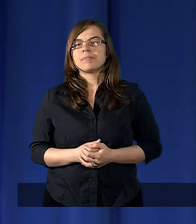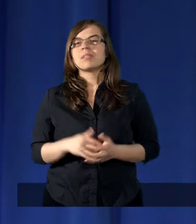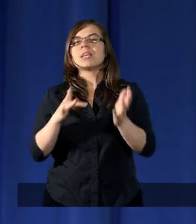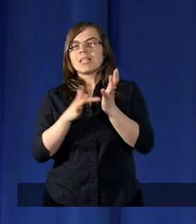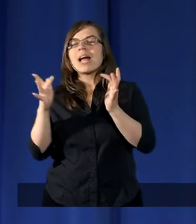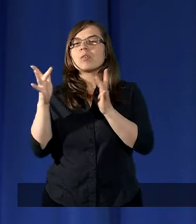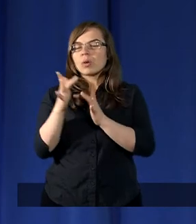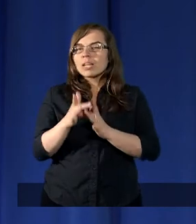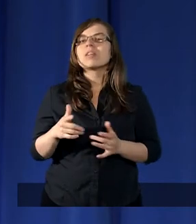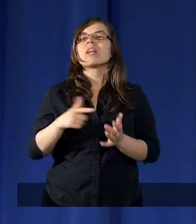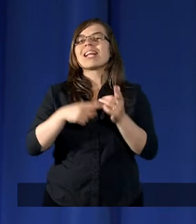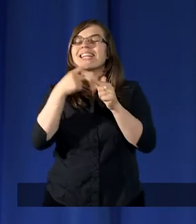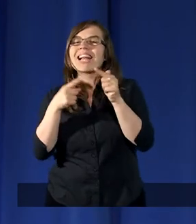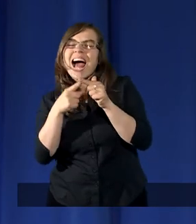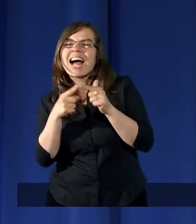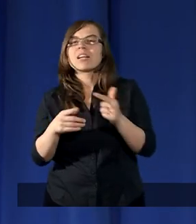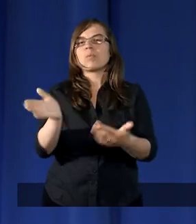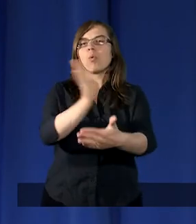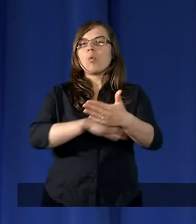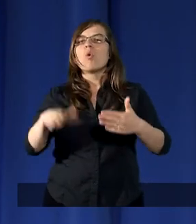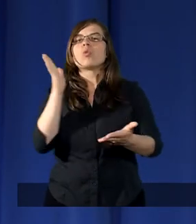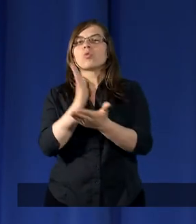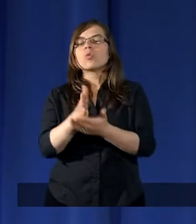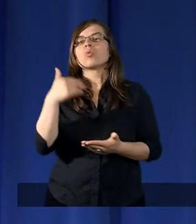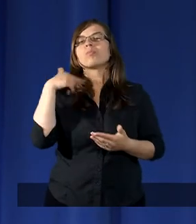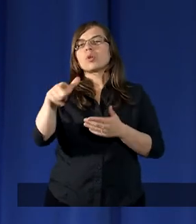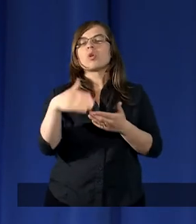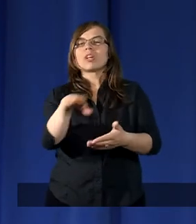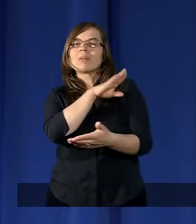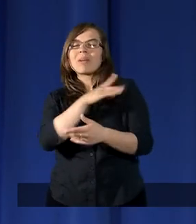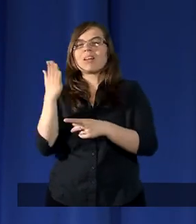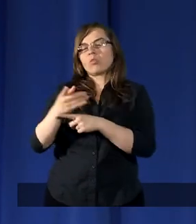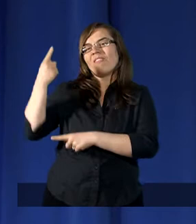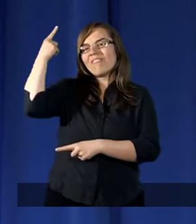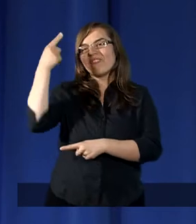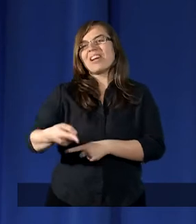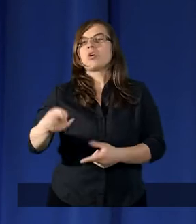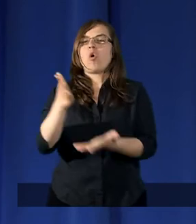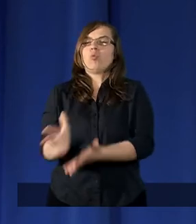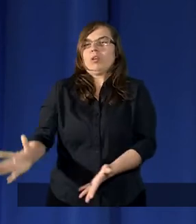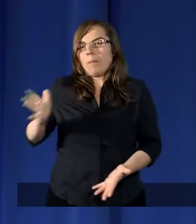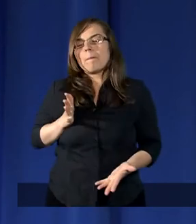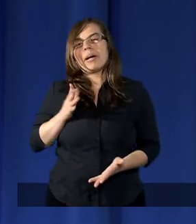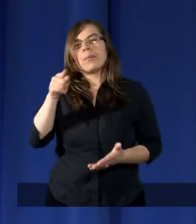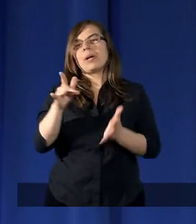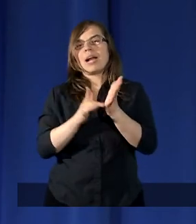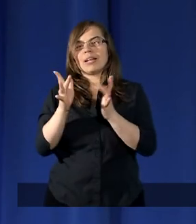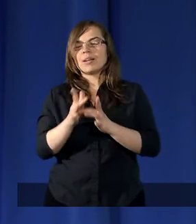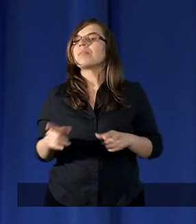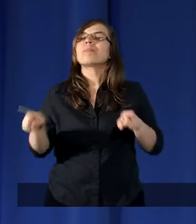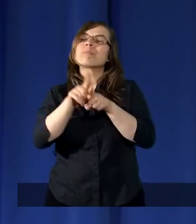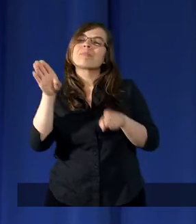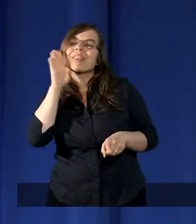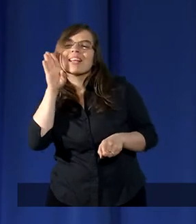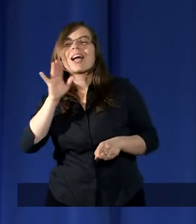Jezus Chrystus zanim się urodził, to już wyrok śmierci na niego był wydany. Tak samo,